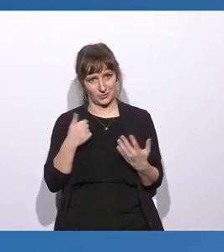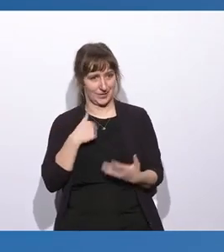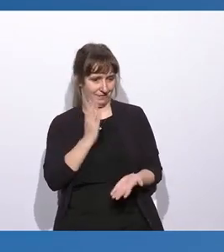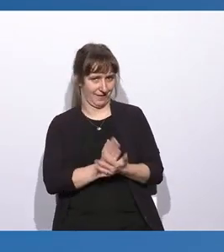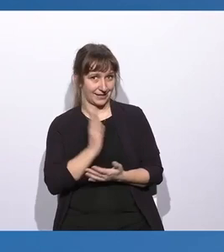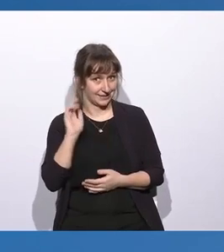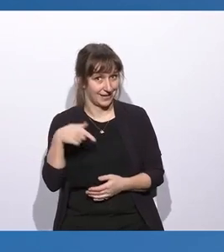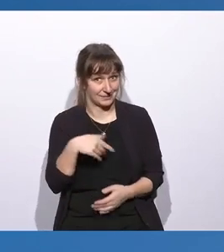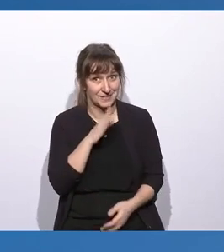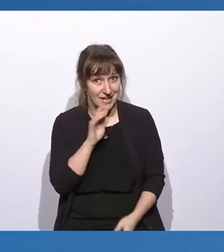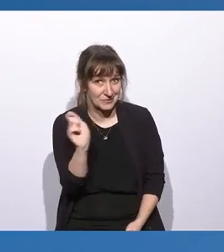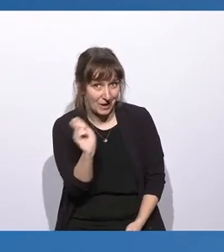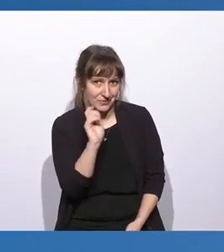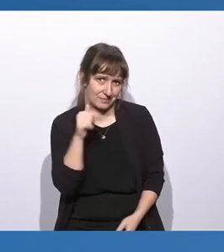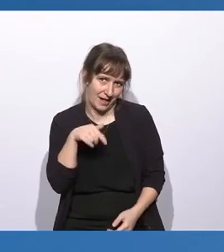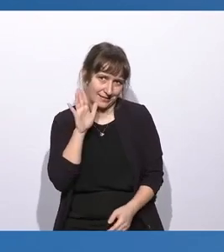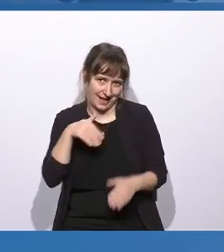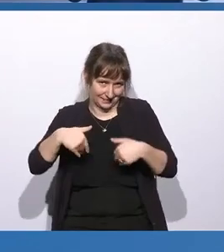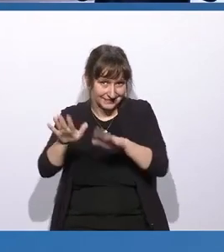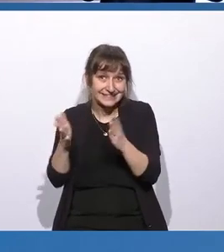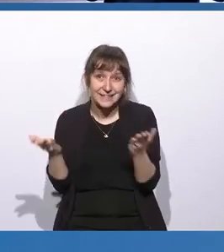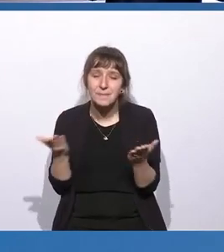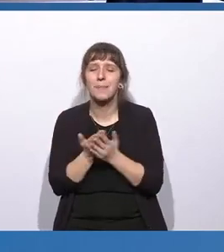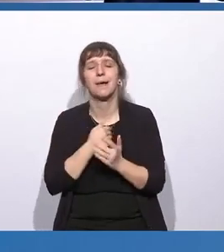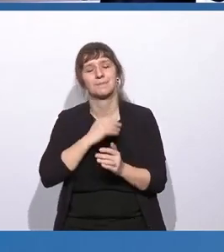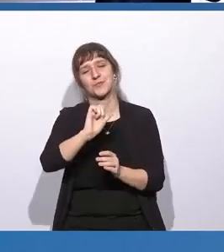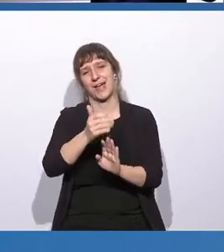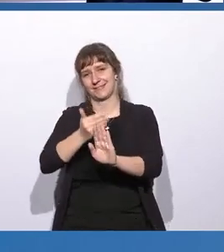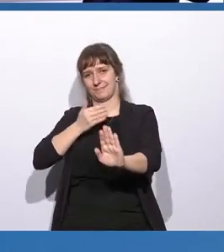bald entlassen darf. Aber zunächst zu meiner These.